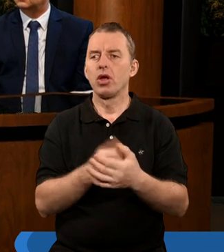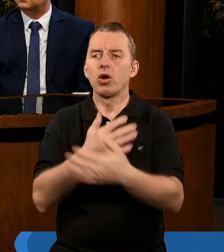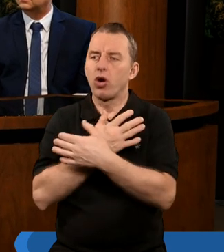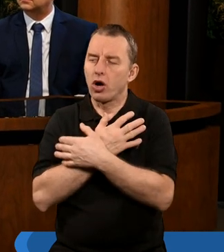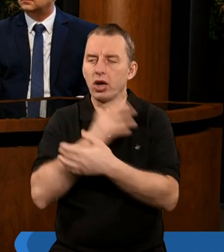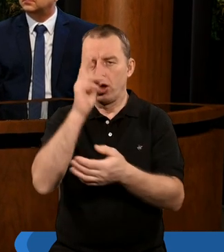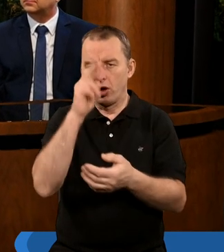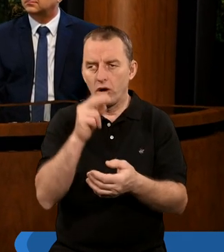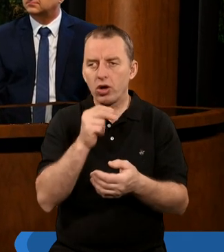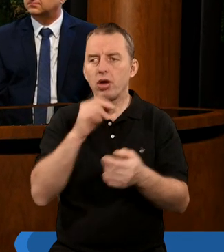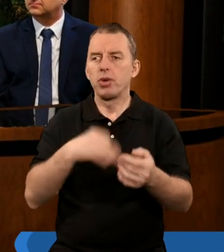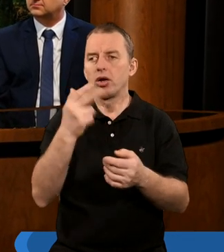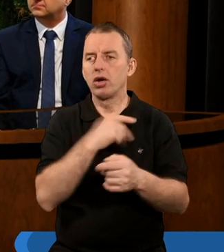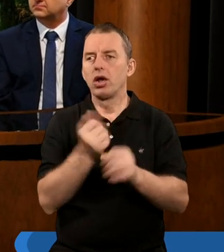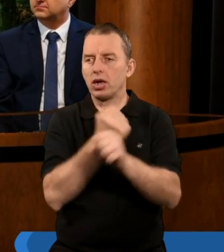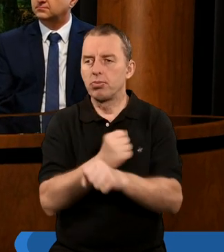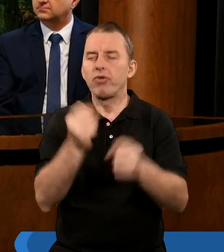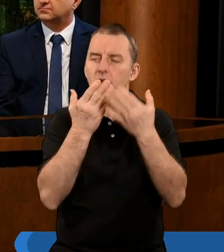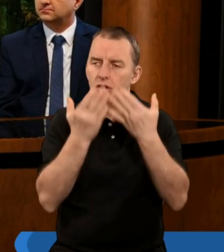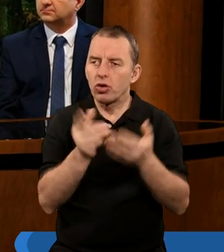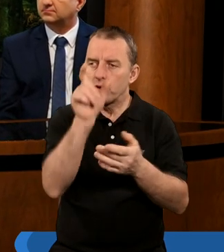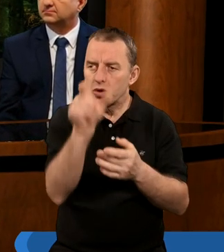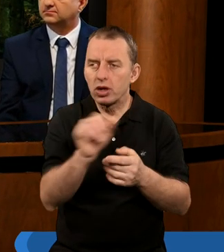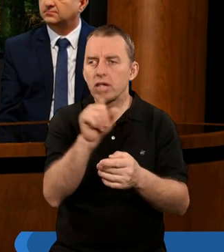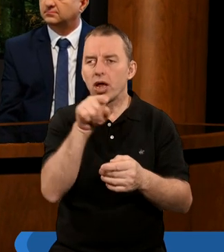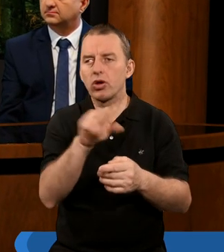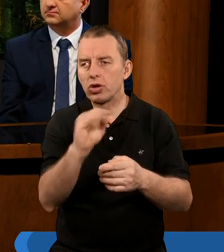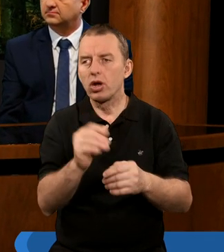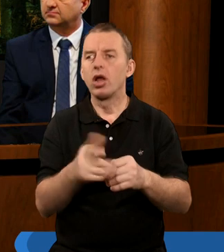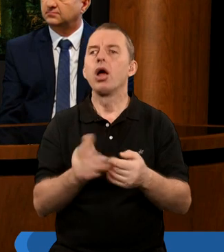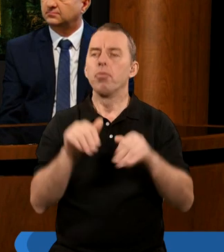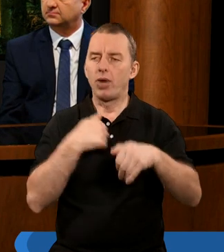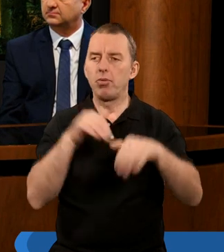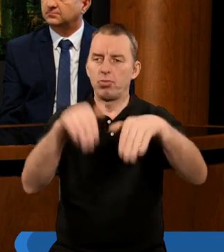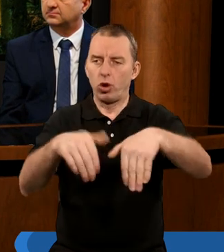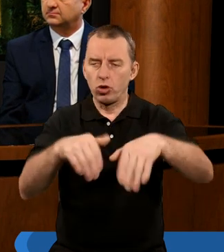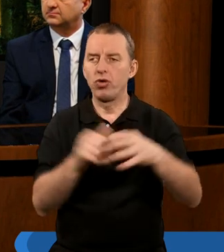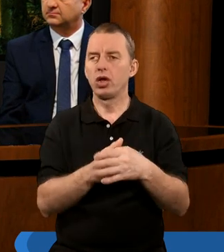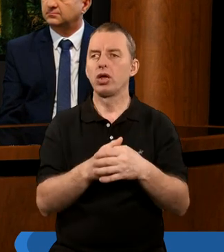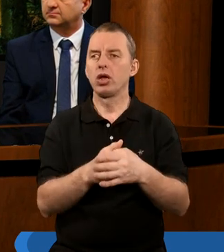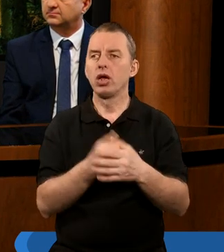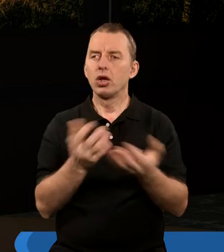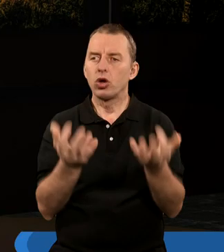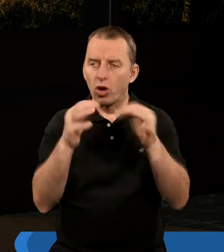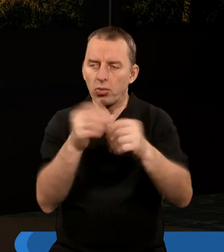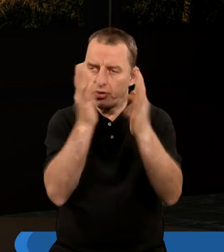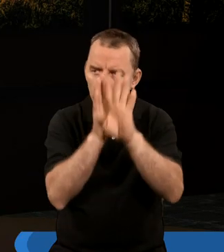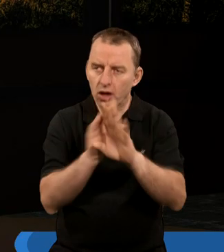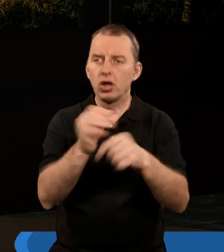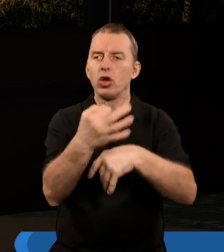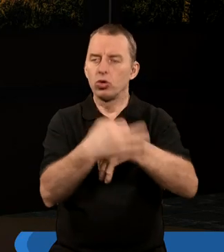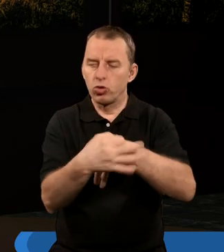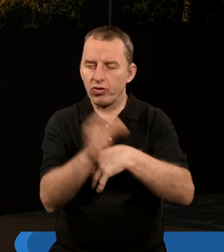Ukochany Ojcze, Panie nasz Izbawca, dziękujemy Ci Panie za to, że mamy tą możliwość tutaj zgromadzać Cię i możemy